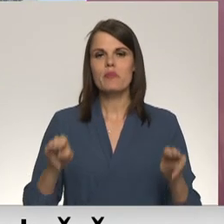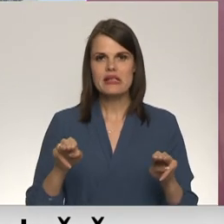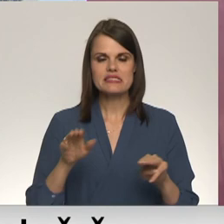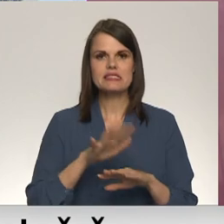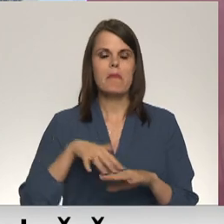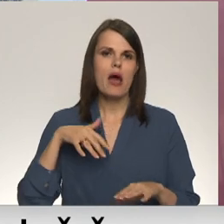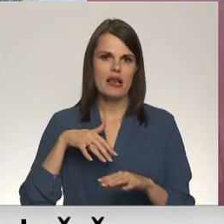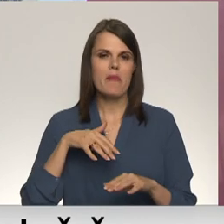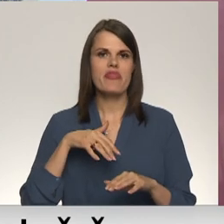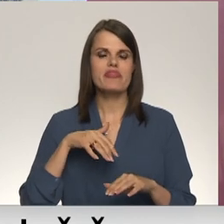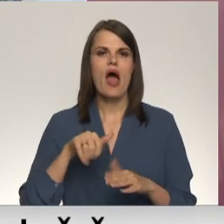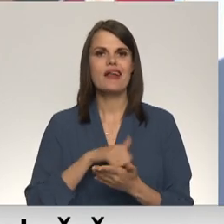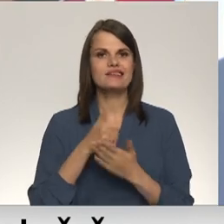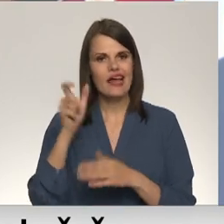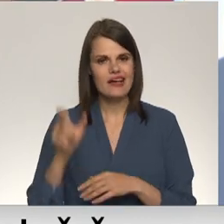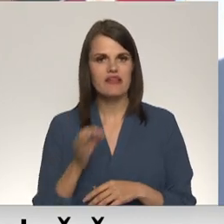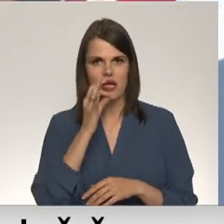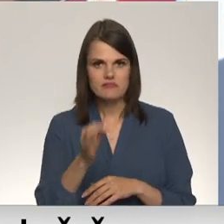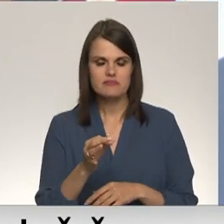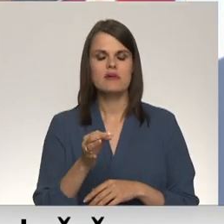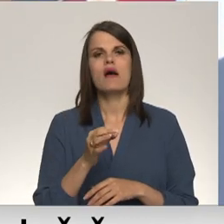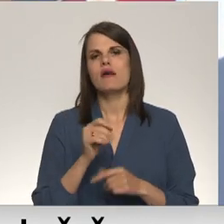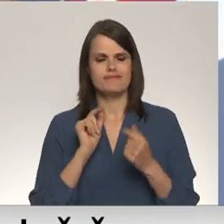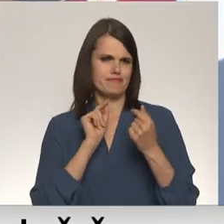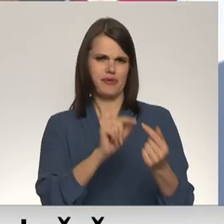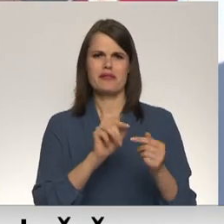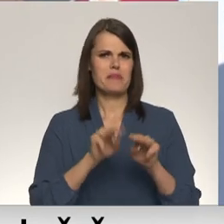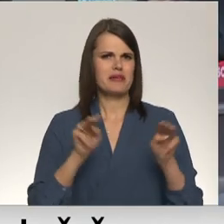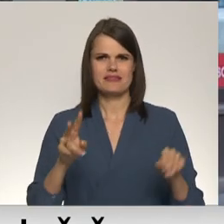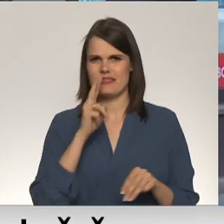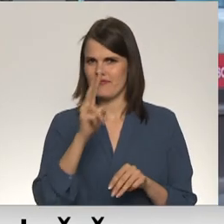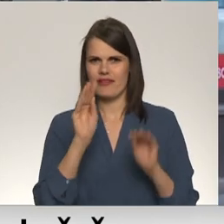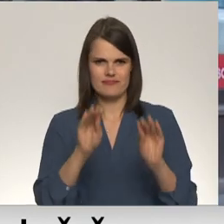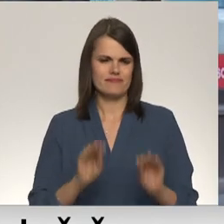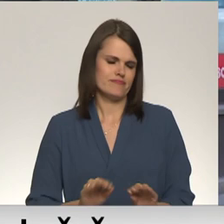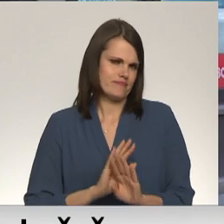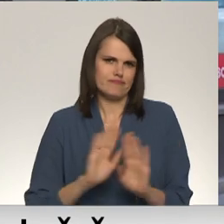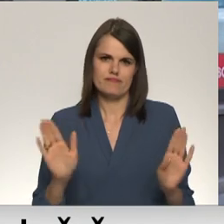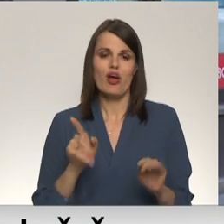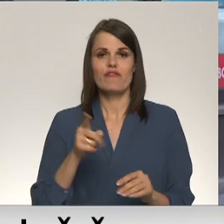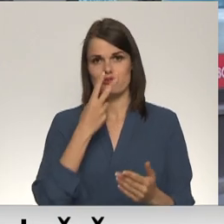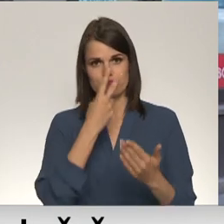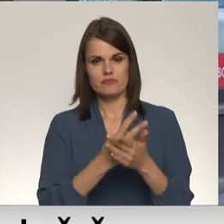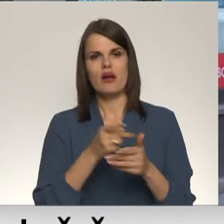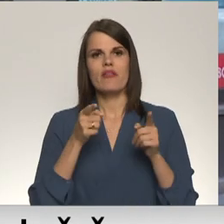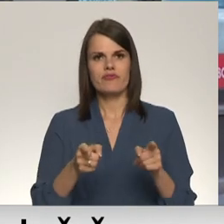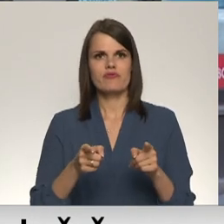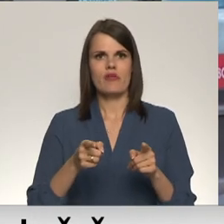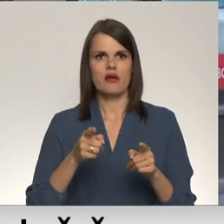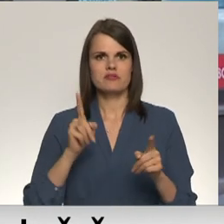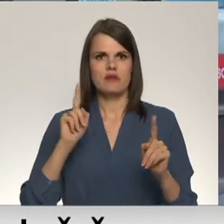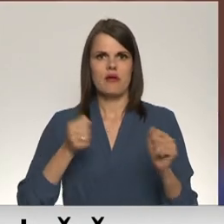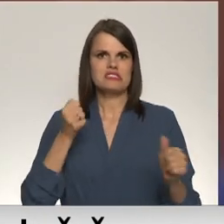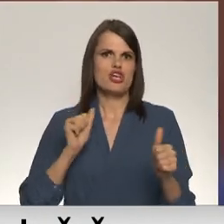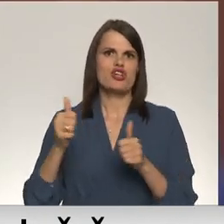sekretārs Atis Zakatīstāvs kategoriski iebildi, ka ministrijai divnedeļu laikā būtu jāsagatavo priekšlikumi. Viņa, brāt, tā būtu skriešana ratiem pa